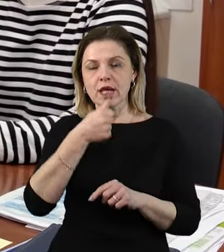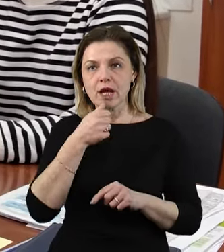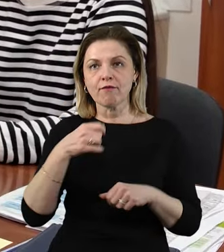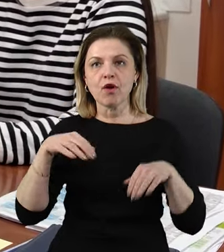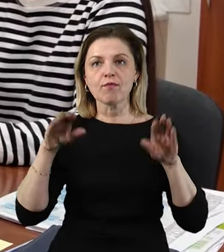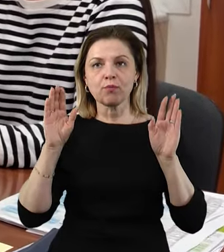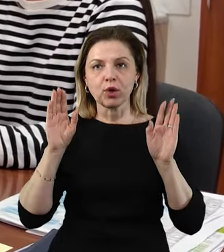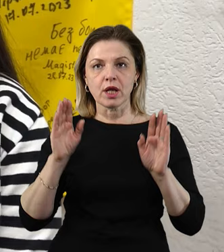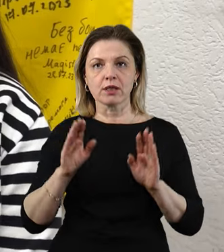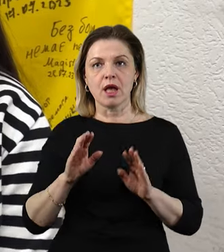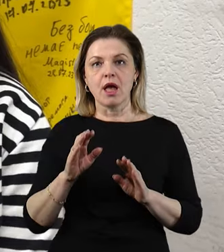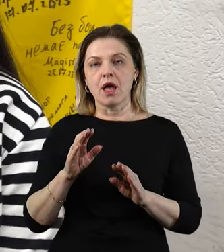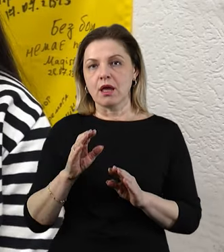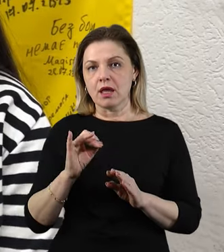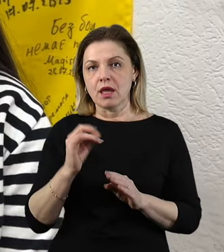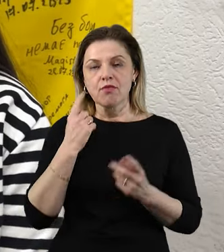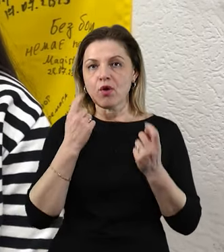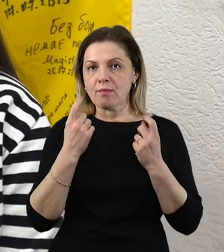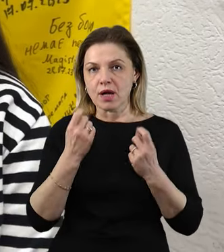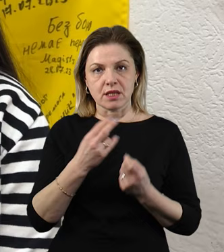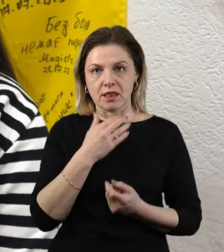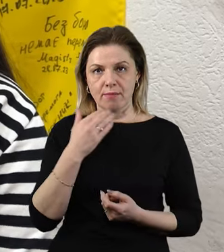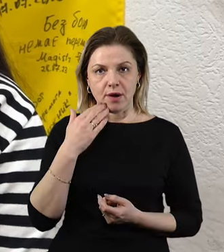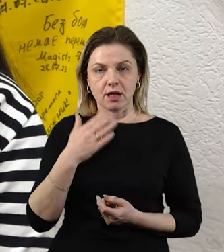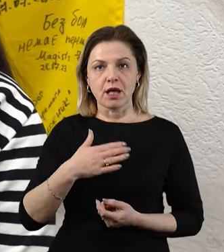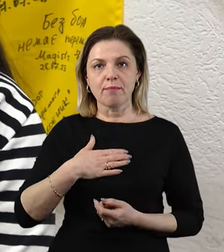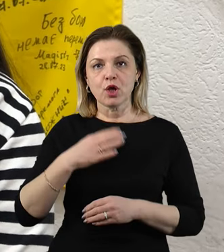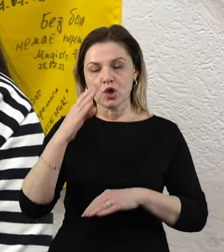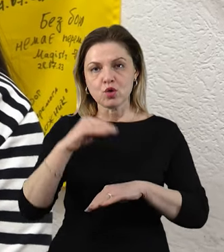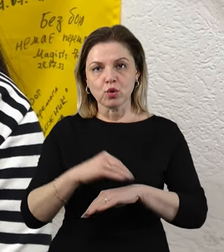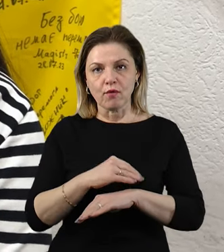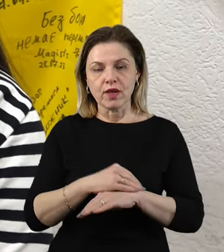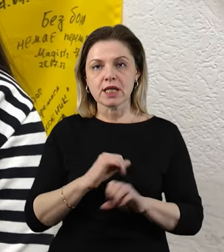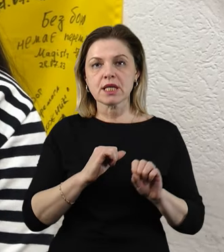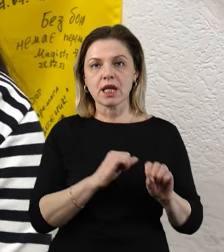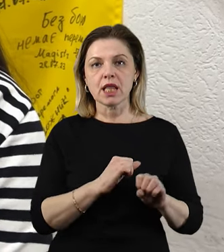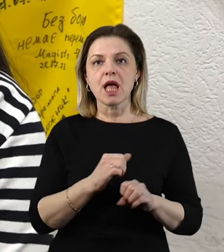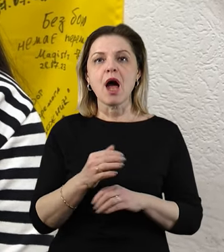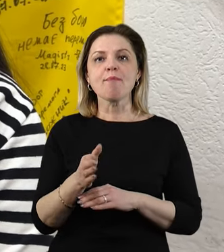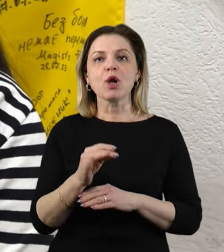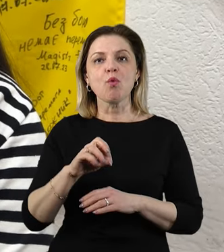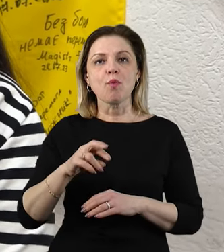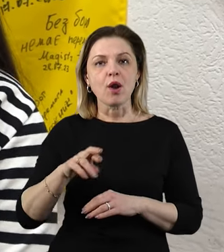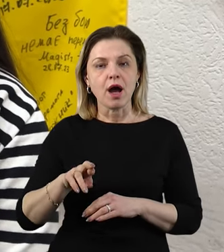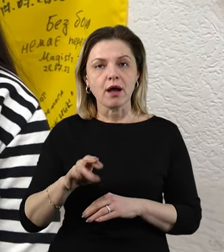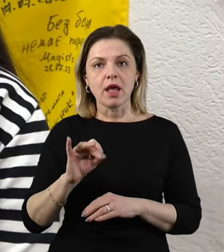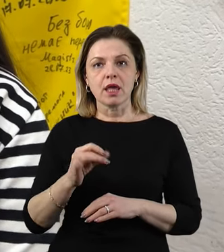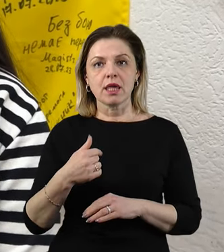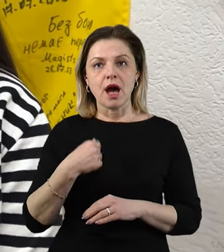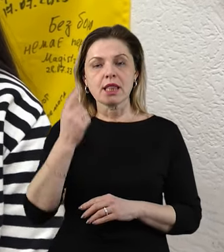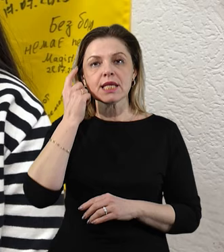Інформації небагато. Мій чоловік, захисник Маріуполя, потрапив до полону в місті Маріуполь.